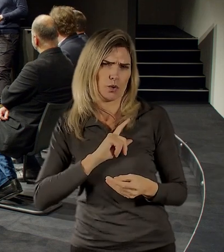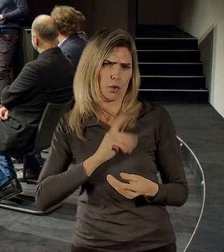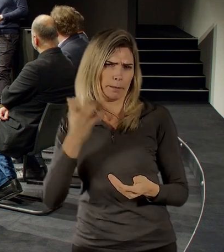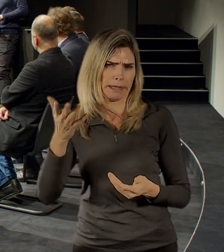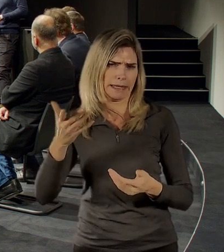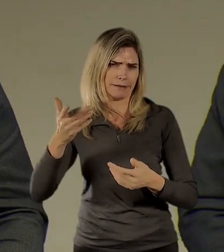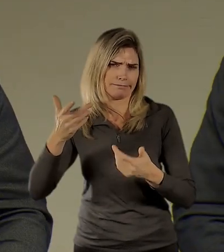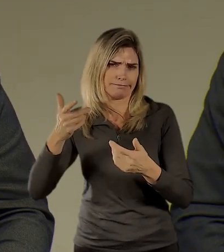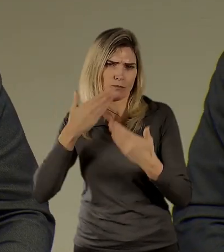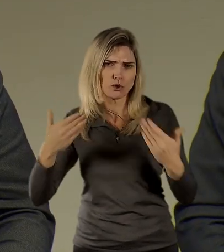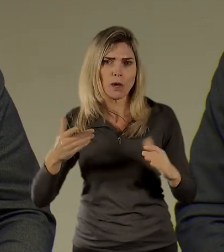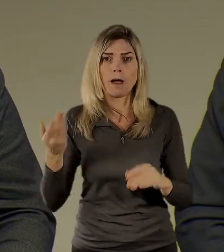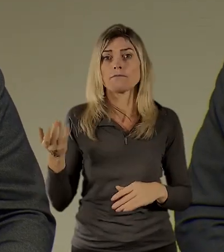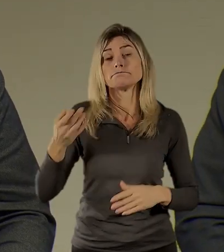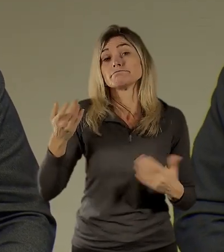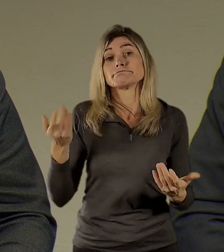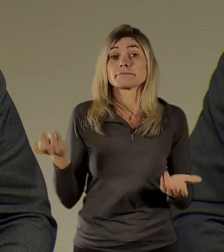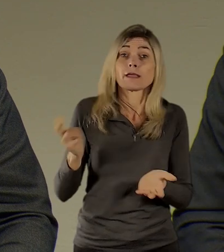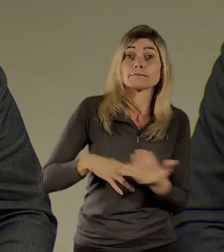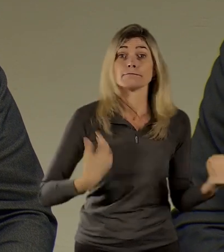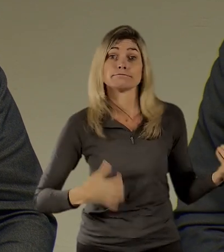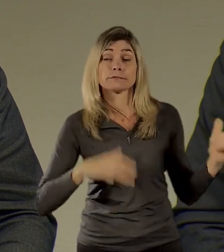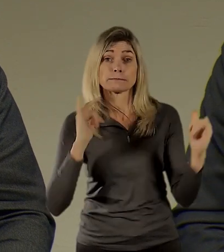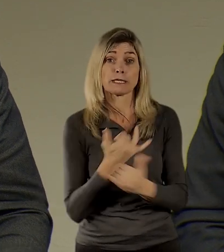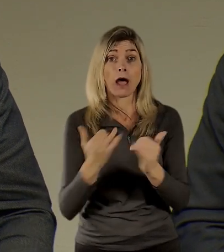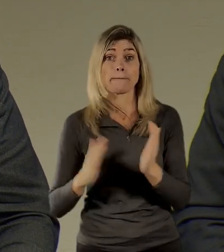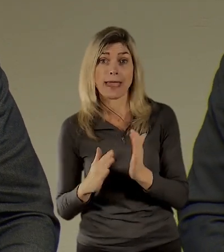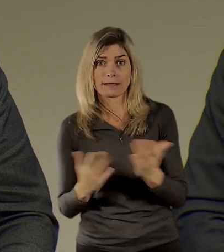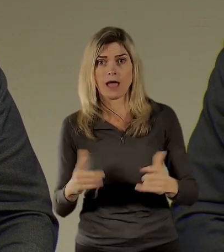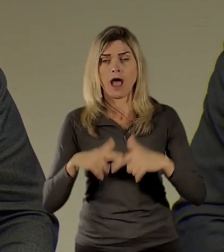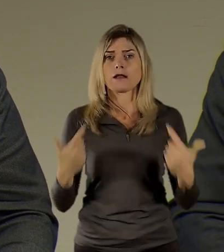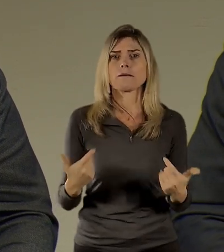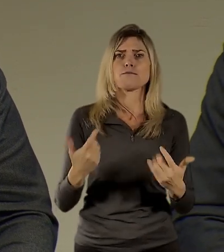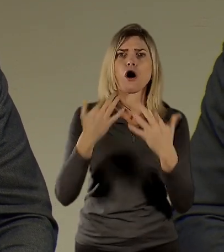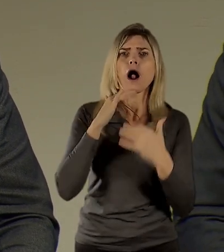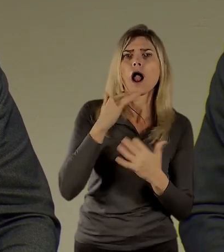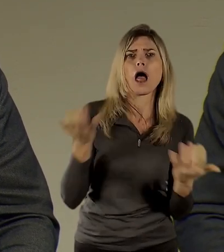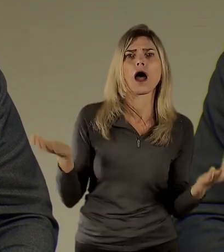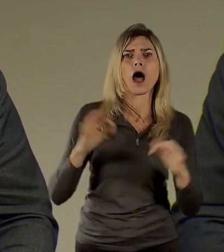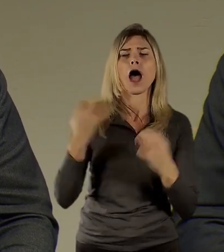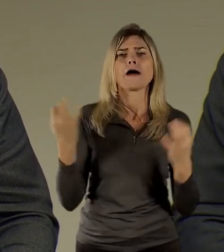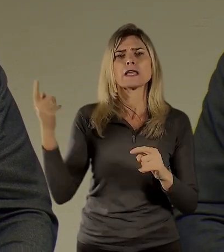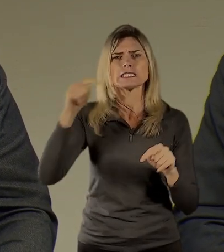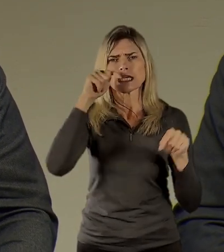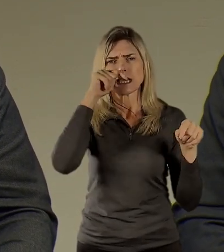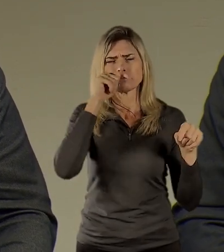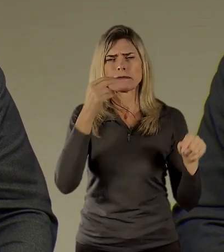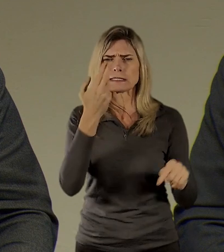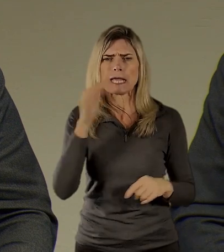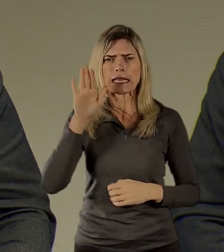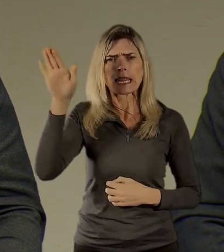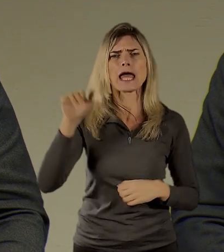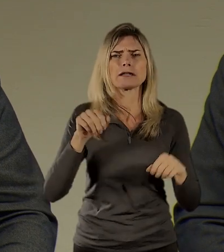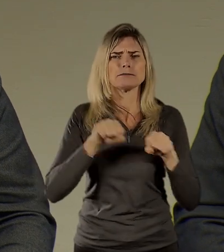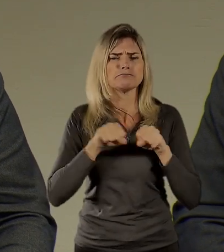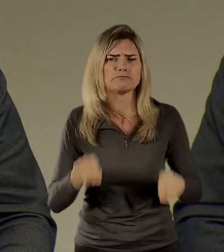nebo vám neudělá filmový festival, který reflektuje právě prezekuci ze strany nacistického nebo komunistického